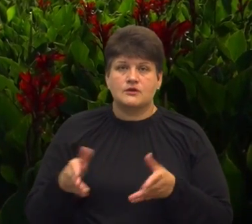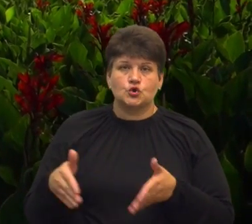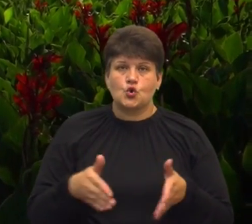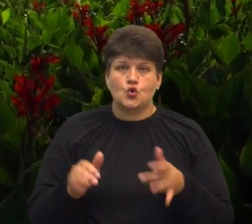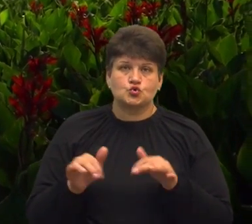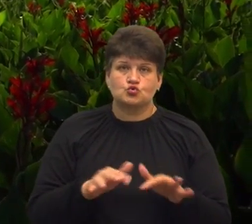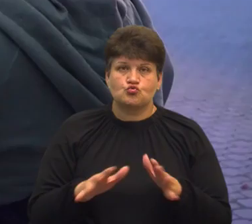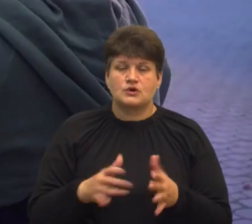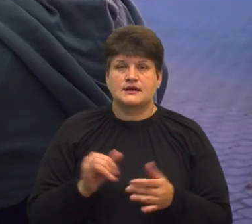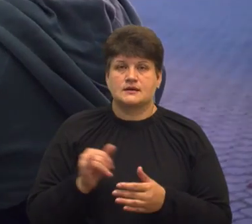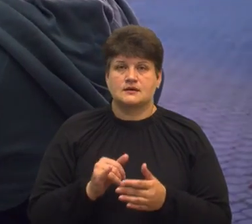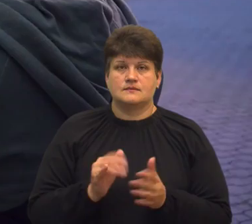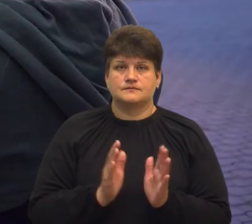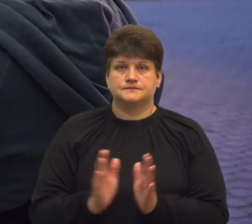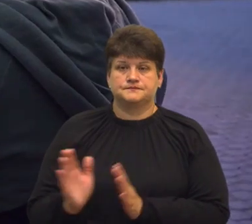громадської безпеки.